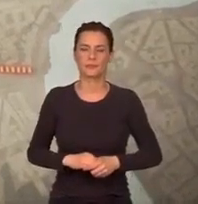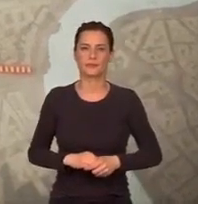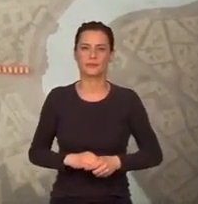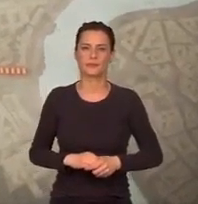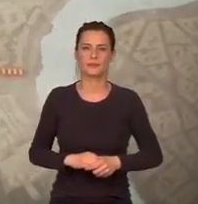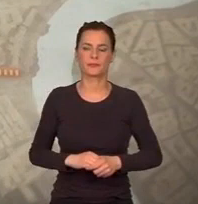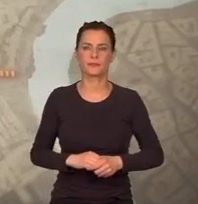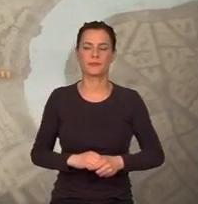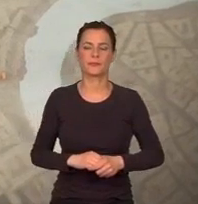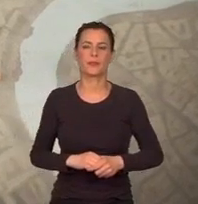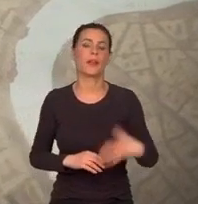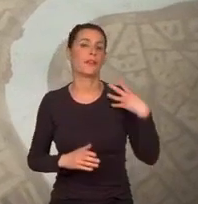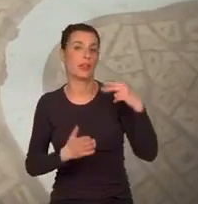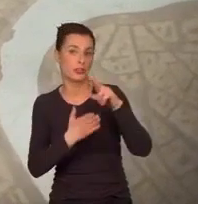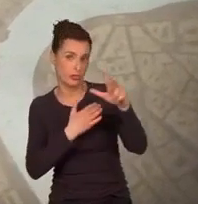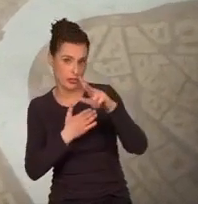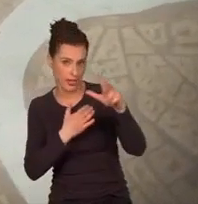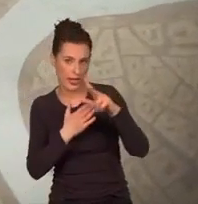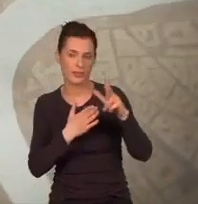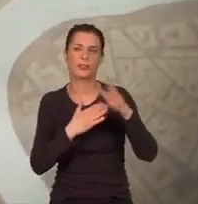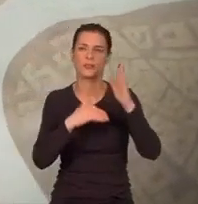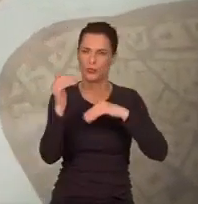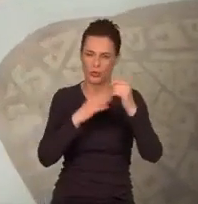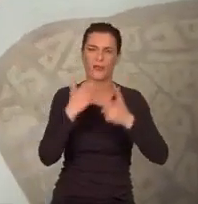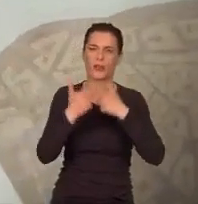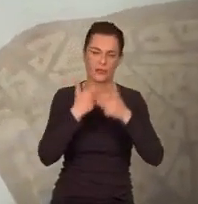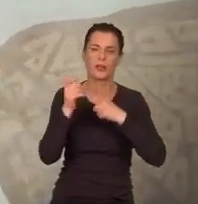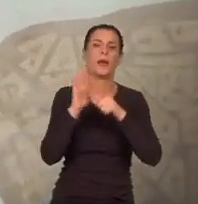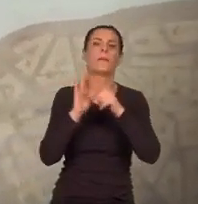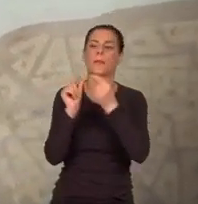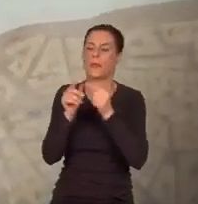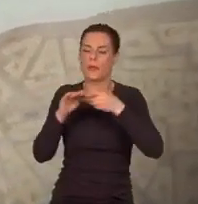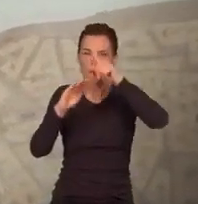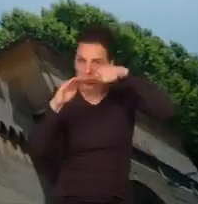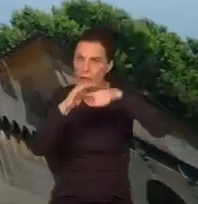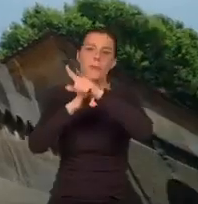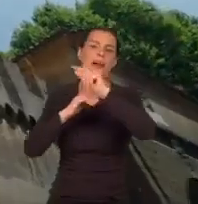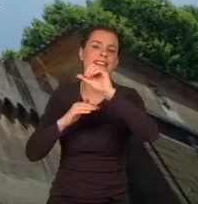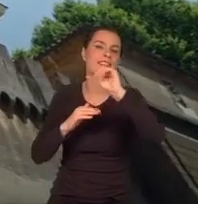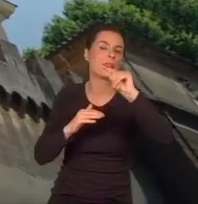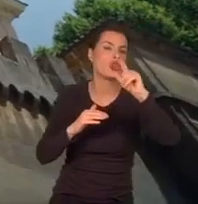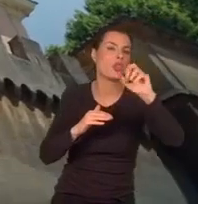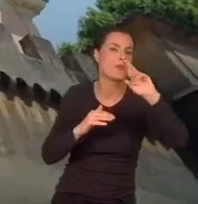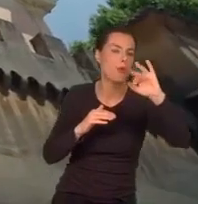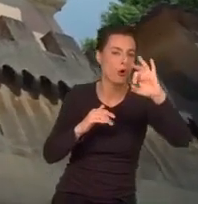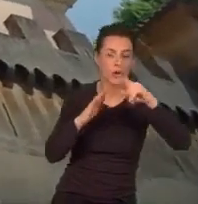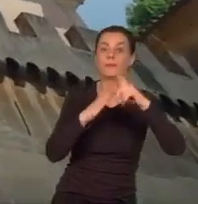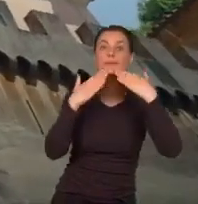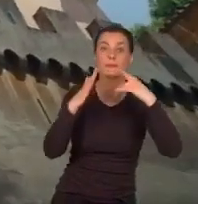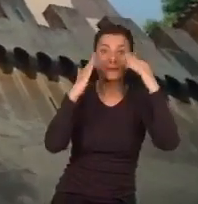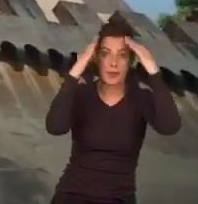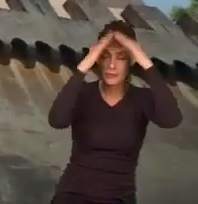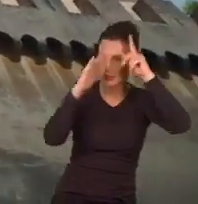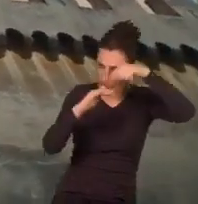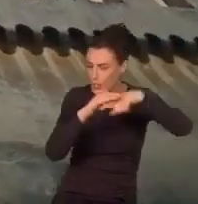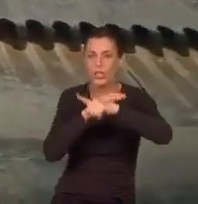W XIII wieku przebudowano 800-metrowy odcinek Passetto di Borgo. Pozwalał papieżom dojść do pobliskiej twierdzy